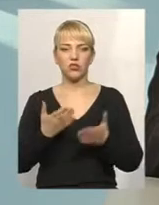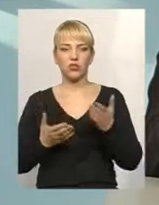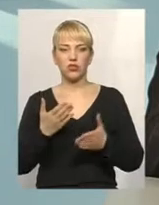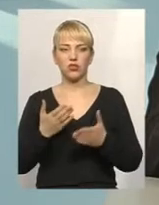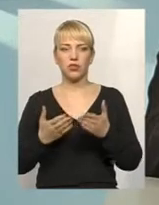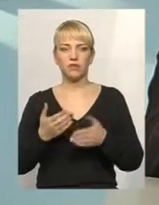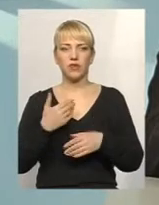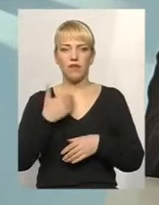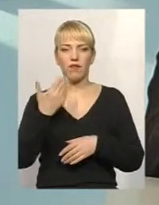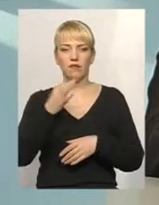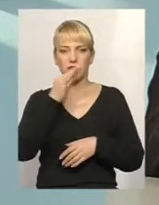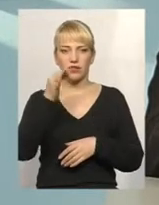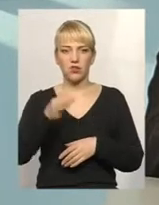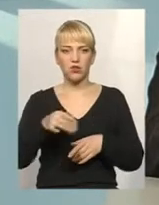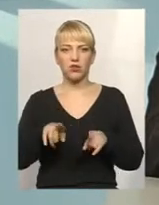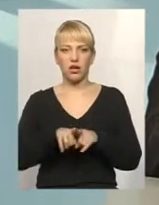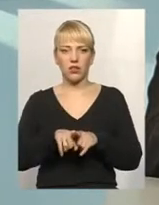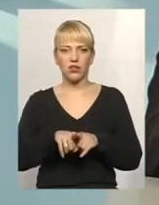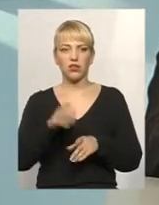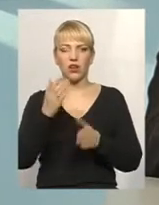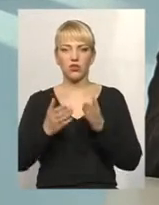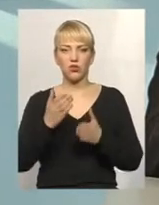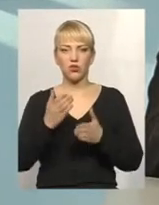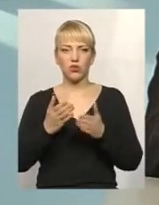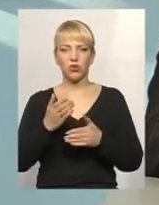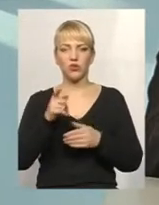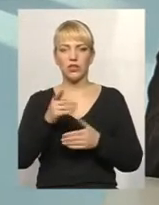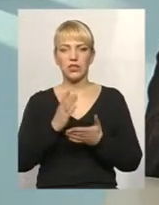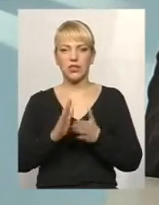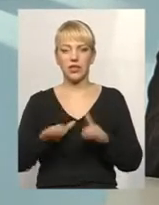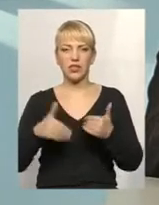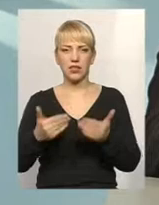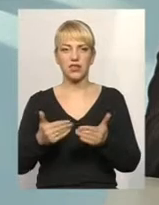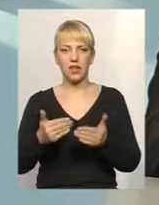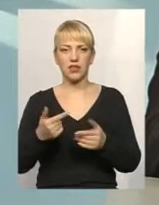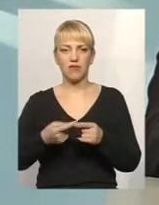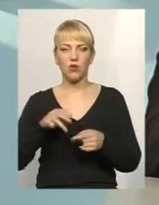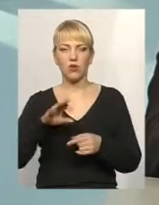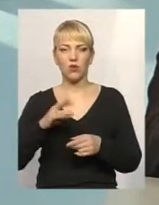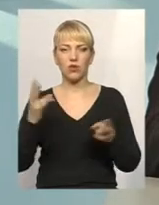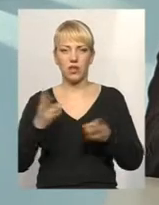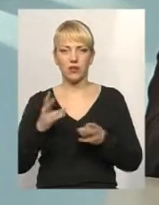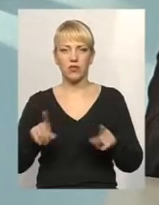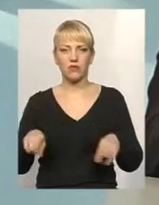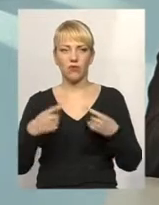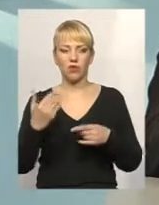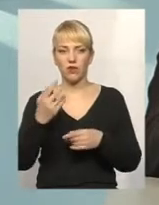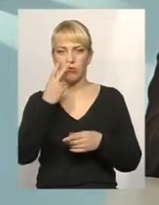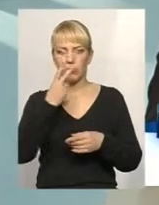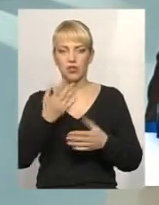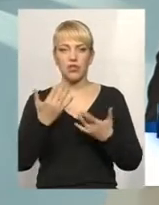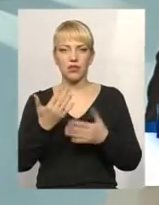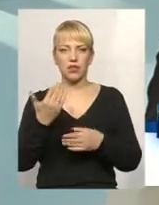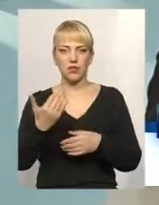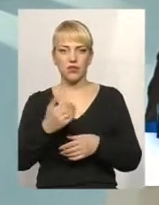Я скажу однозначно, що його варто. Якщо у вас є ініціатива, я вважаю, що це варто створити. Ви побачите, наскільки